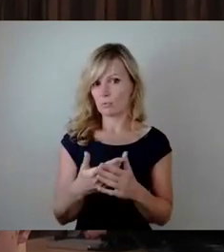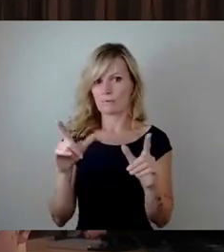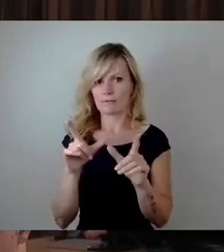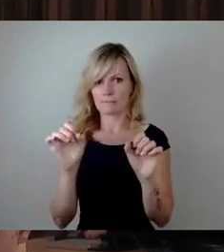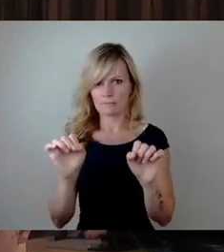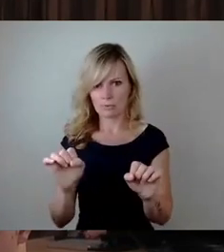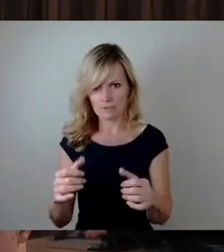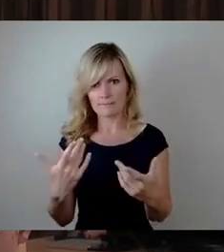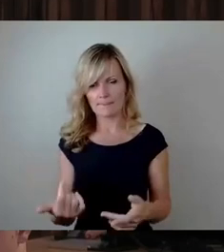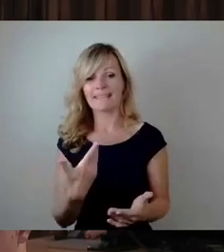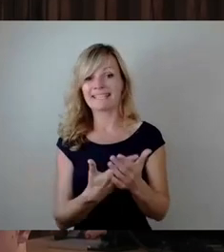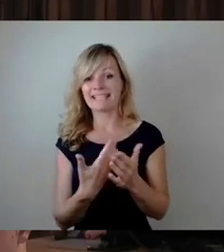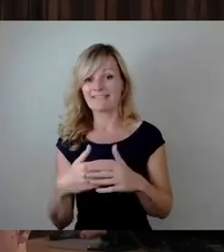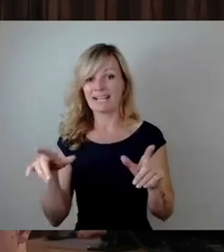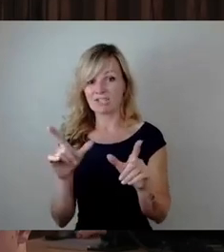Leipzig ja abgelehnt.